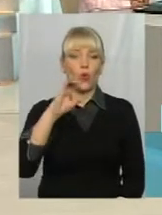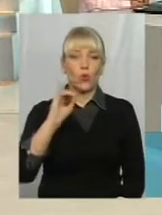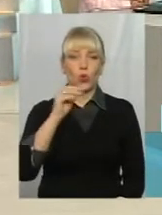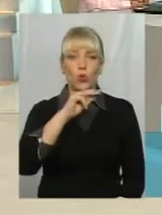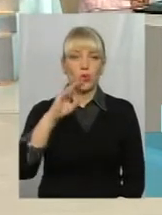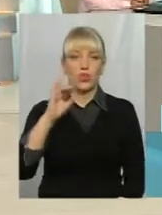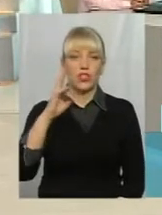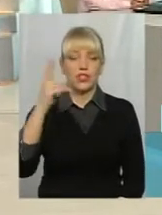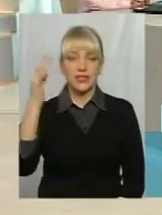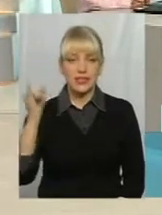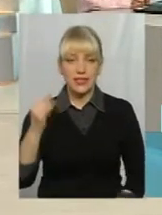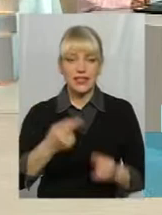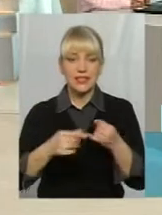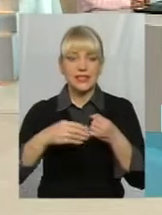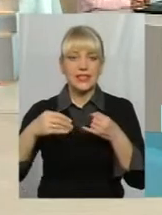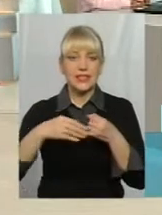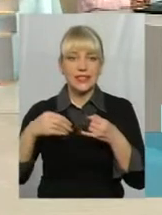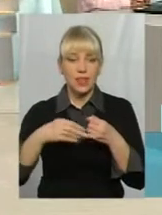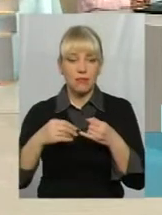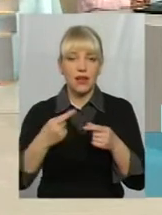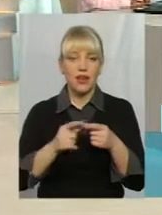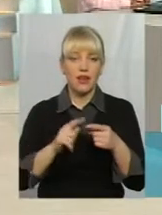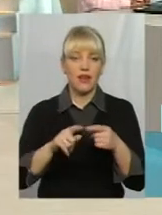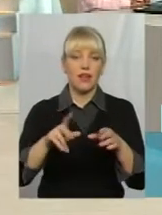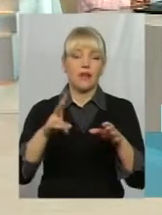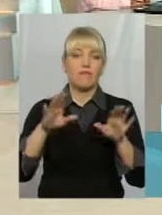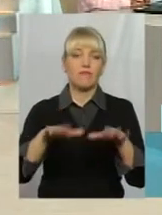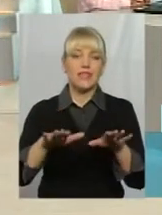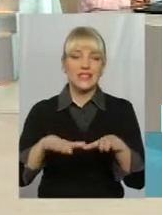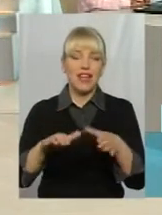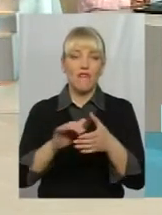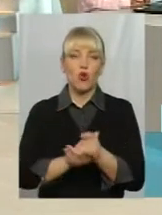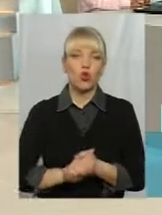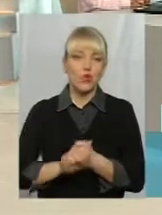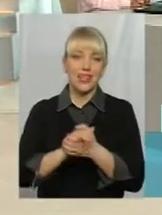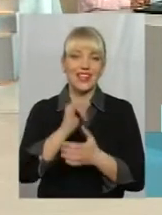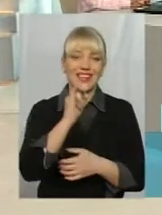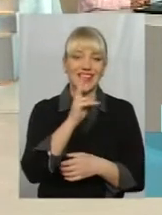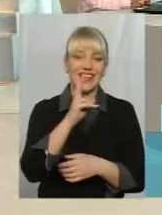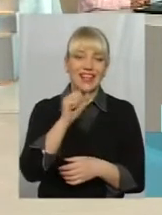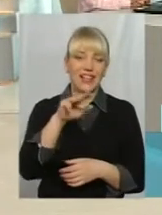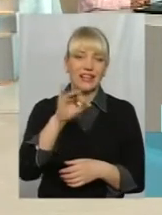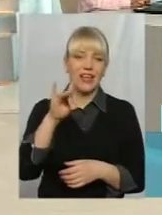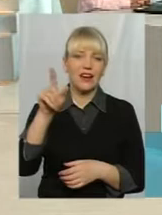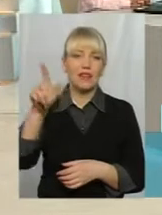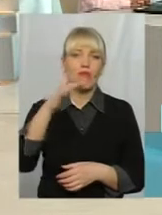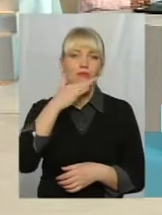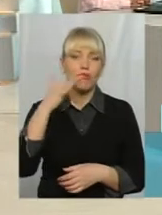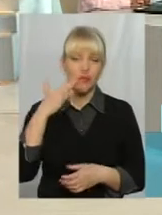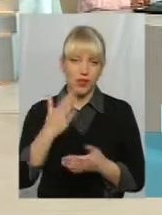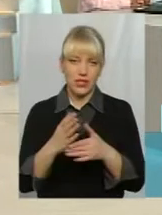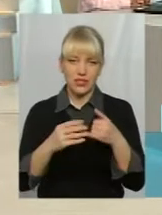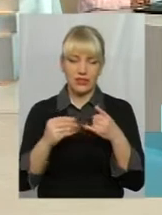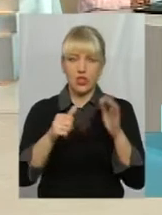запаса і резерва дана в місцеве товариство Екатера. Там, по-моєму, ну много землі. По-моєму, це 160